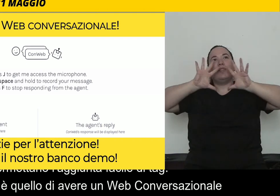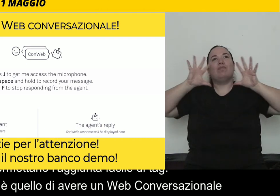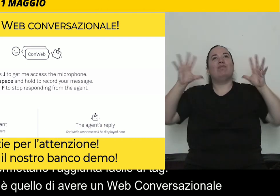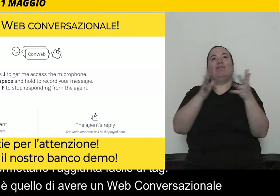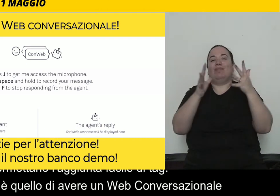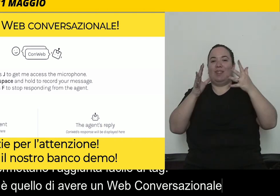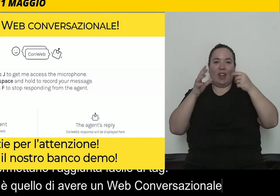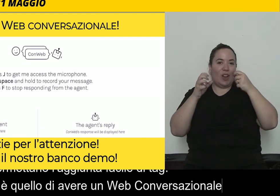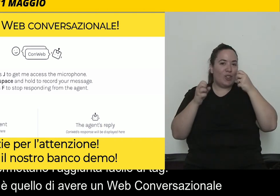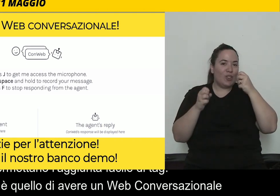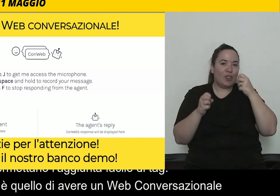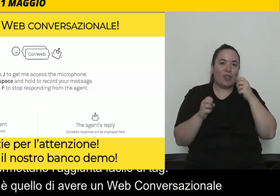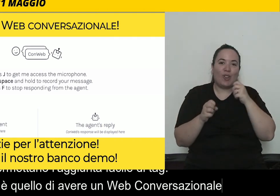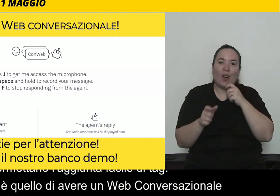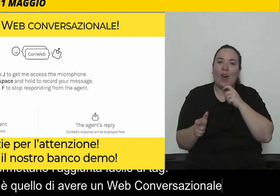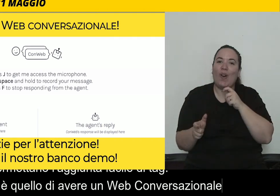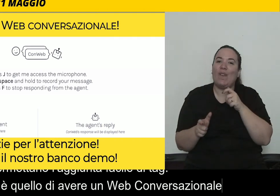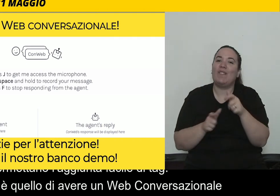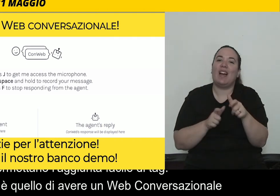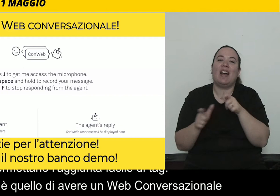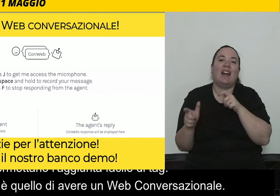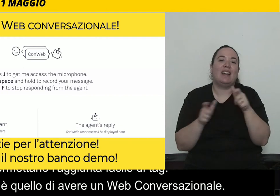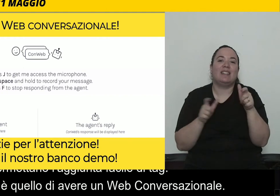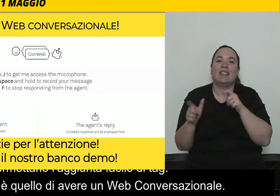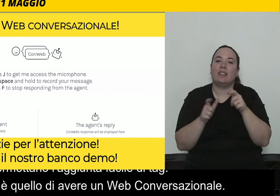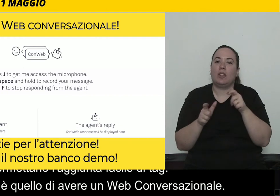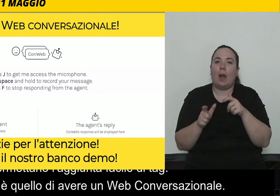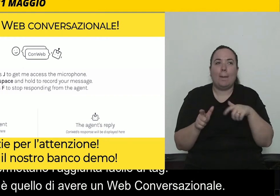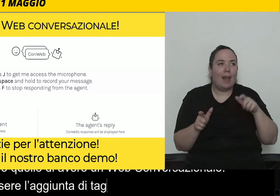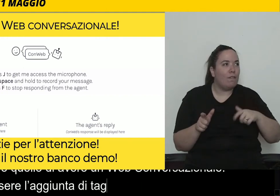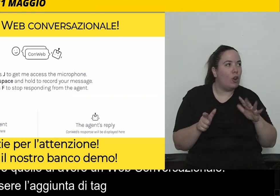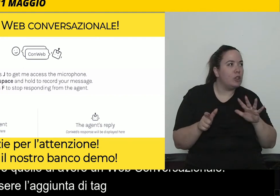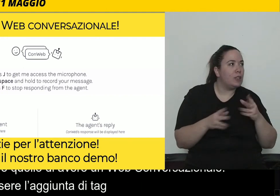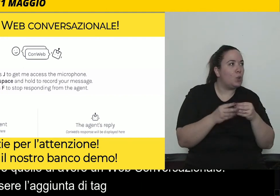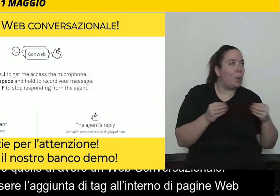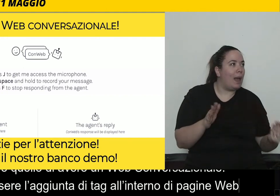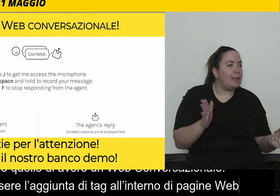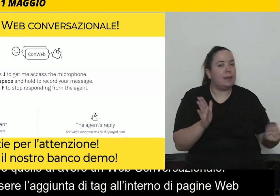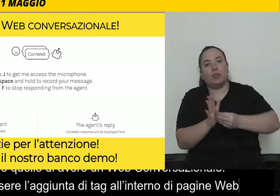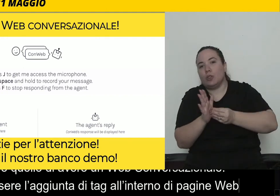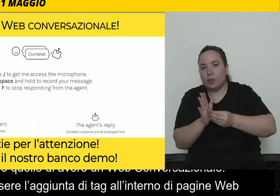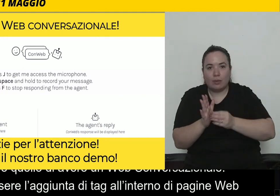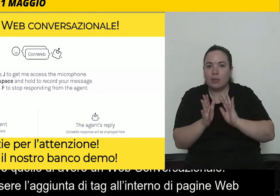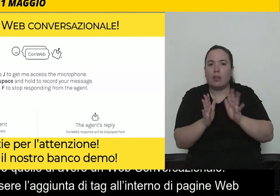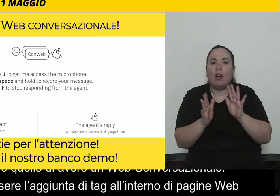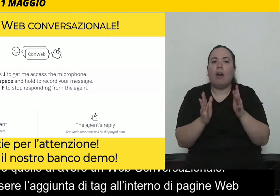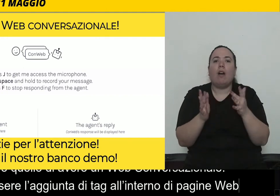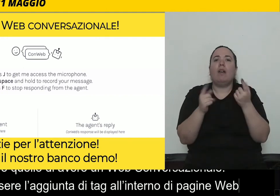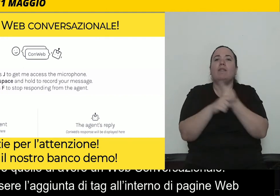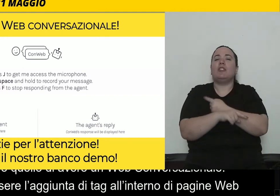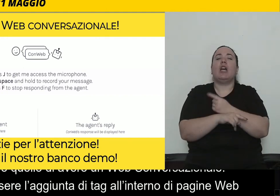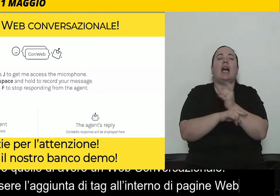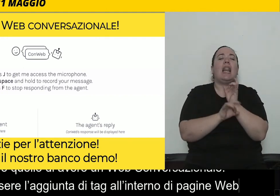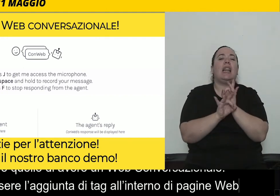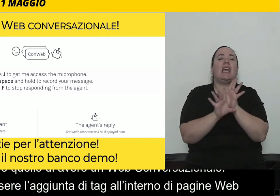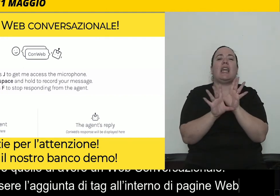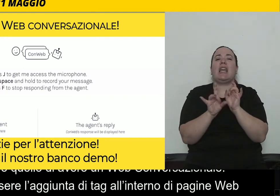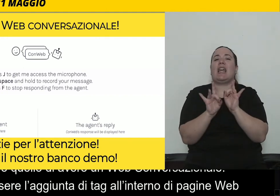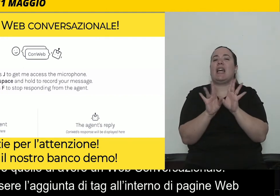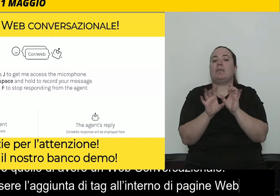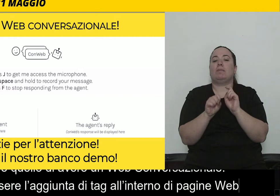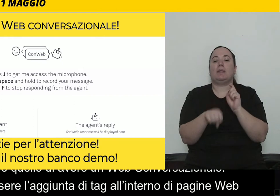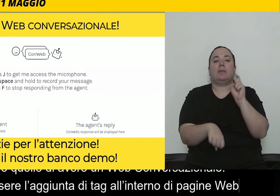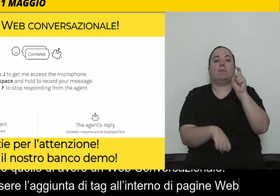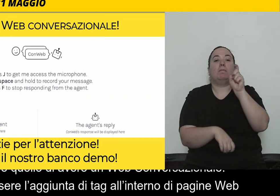all'interno di pagine web, il web dovrebbe essere reso disponibile così com'è, ovviamente se il